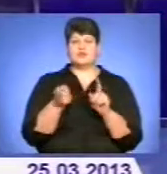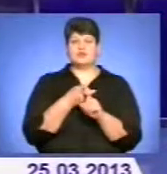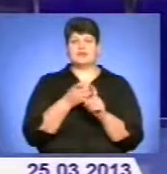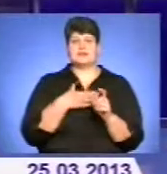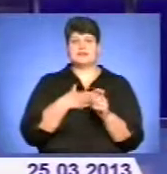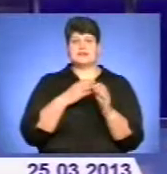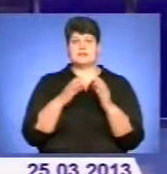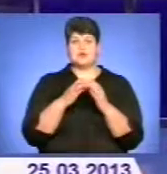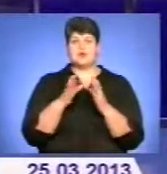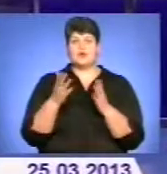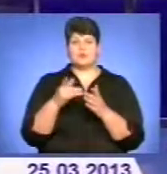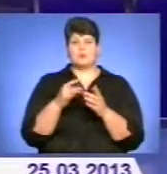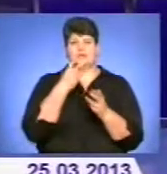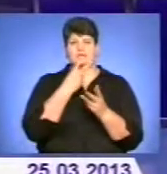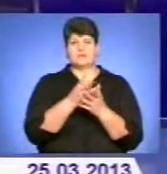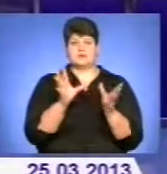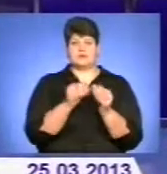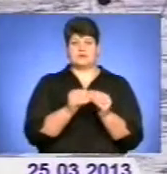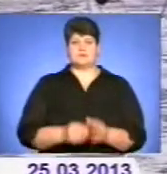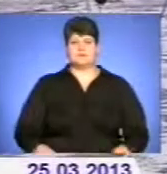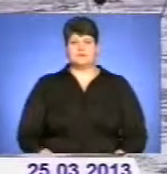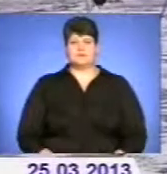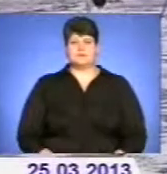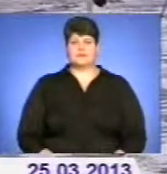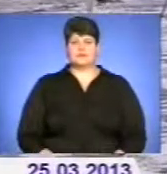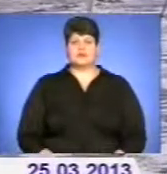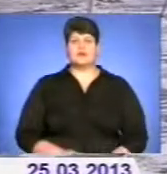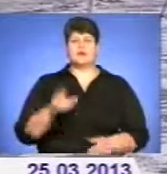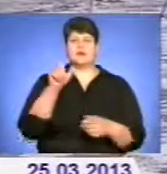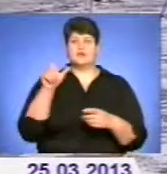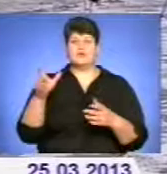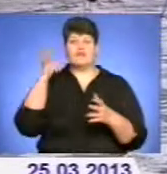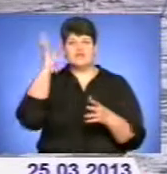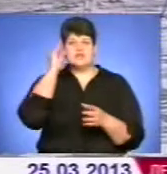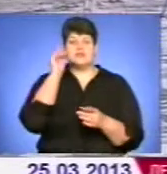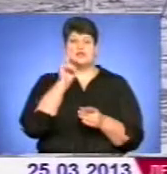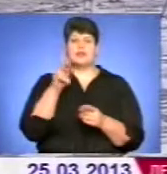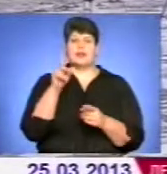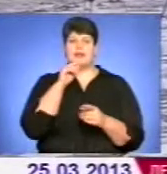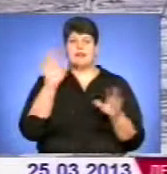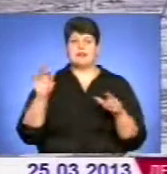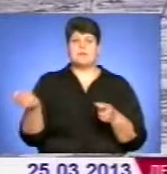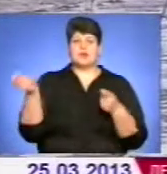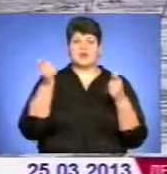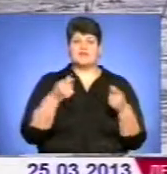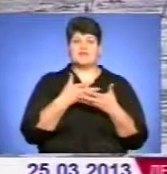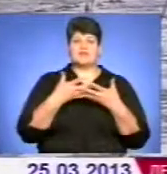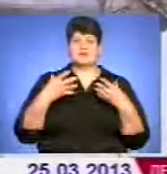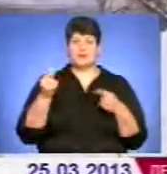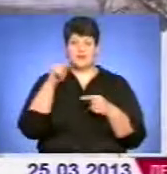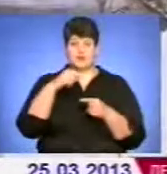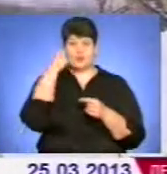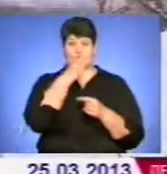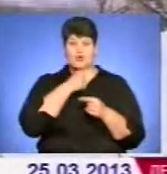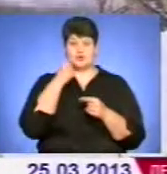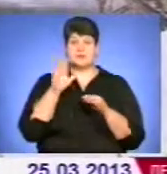знімальна група. Дивимося разом. Слов'яни вважали, що лелеки приносять на крилах весну. Цьогоріч птахи